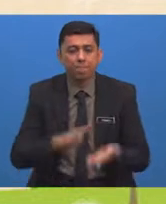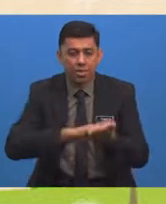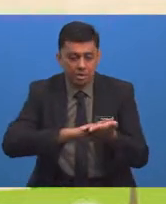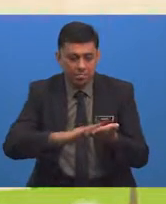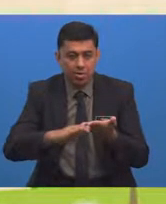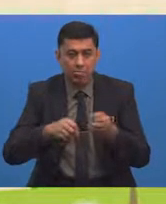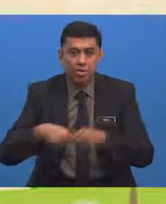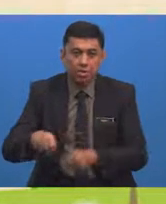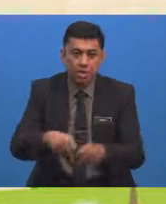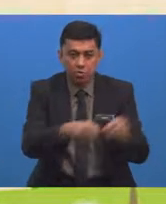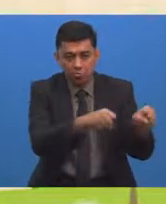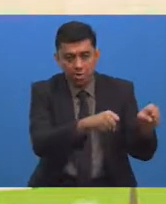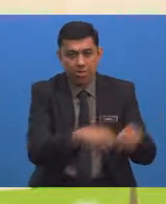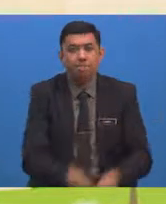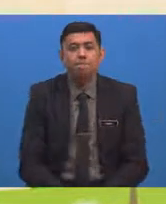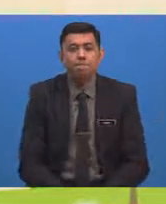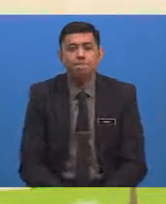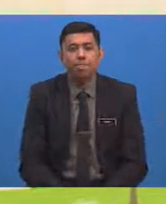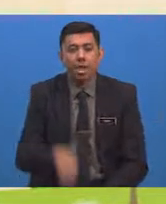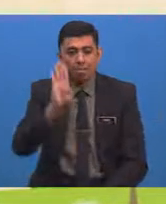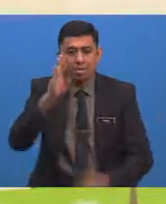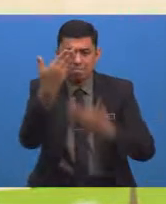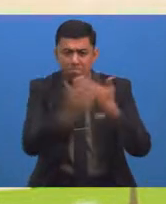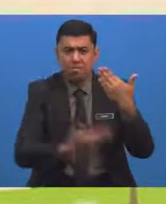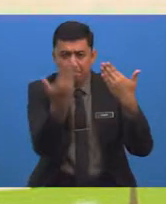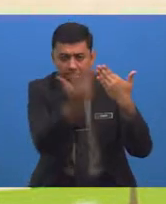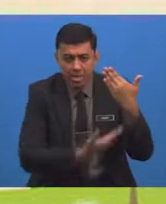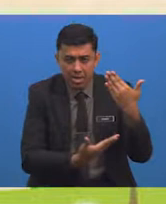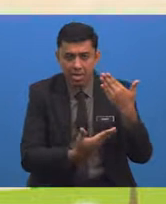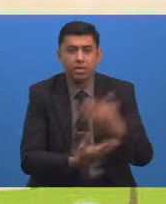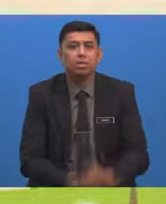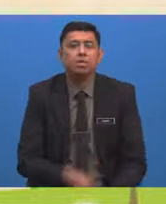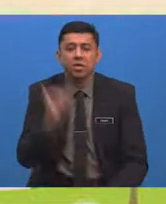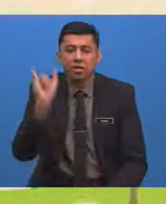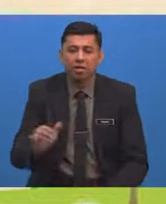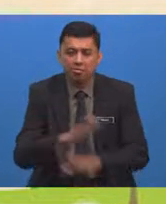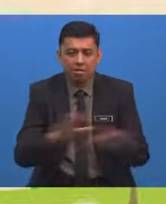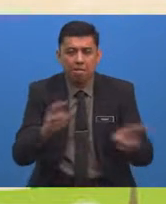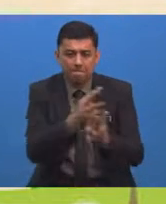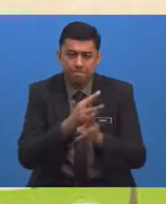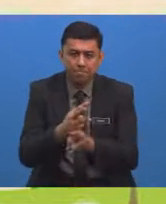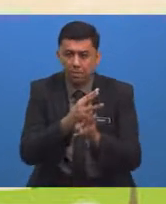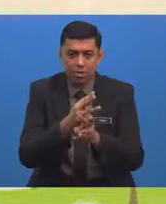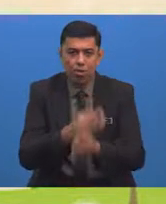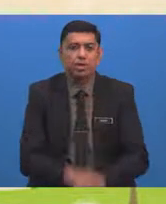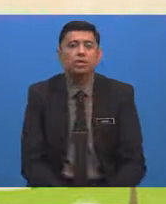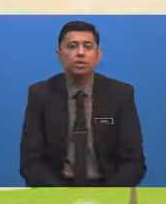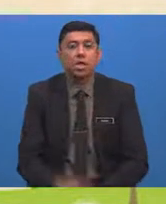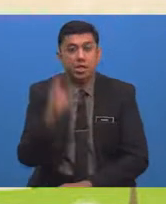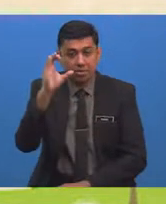Pembersihan Sungai B Pembalakan Yang Tidak Terkawal